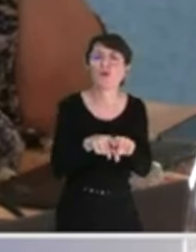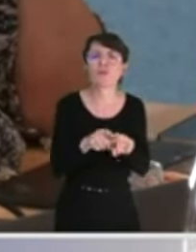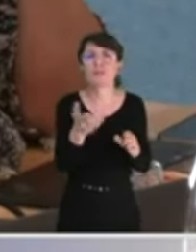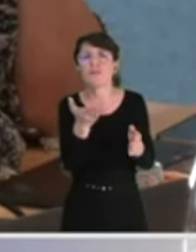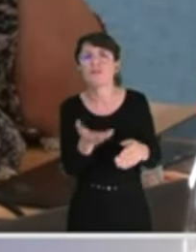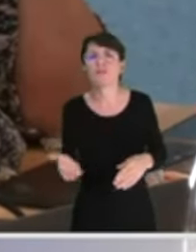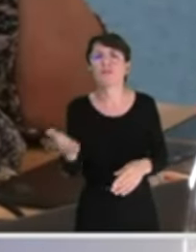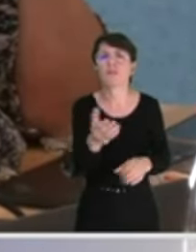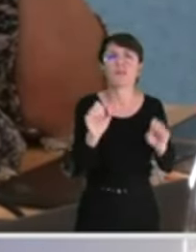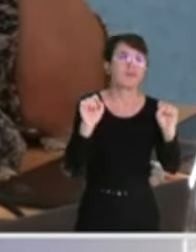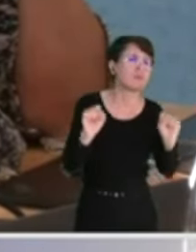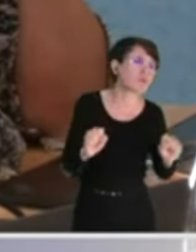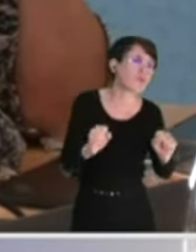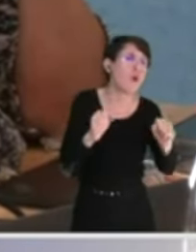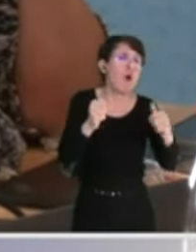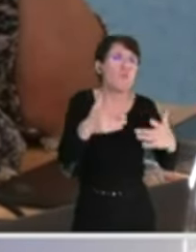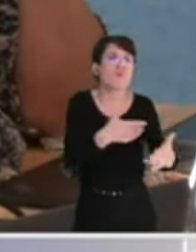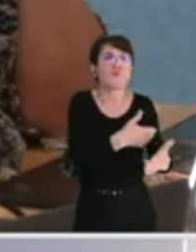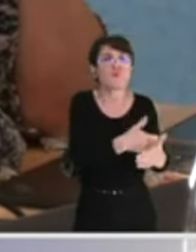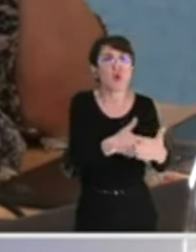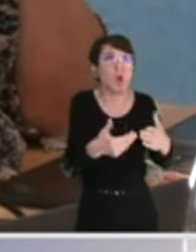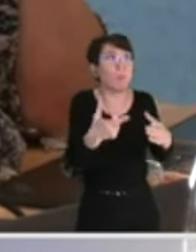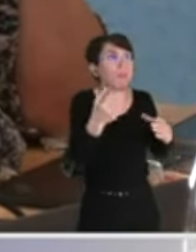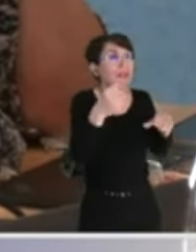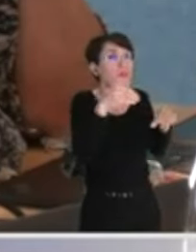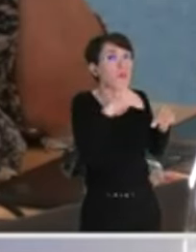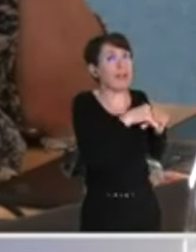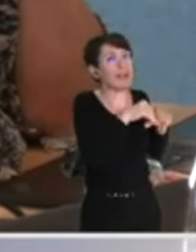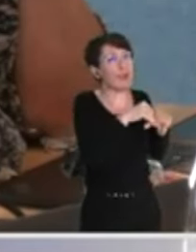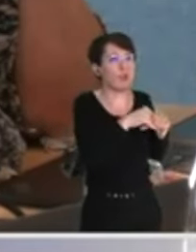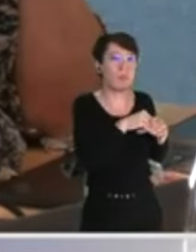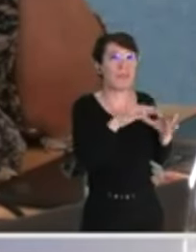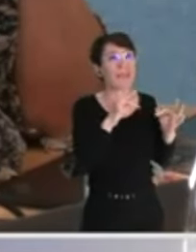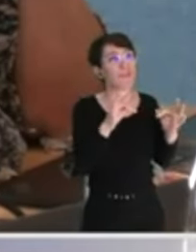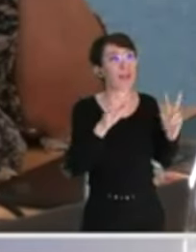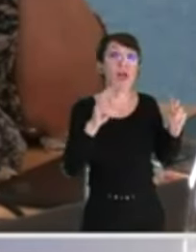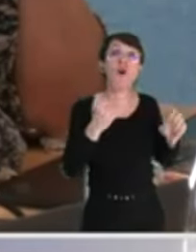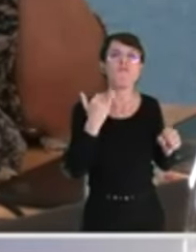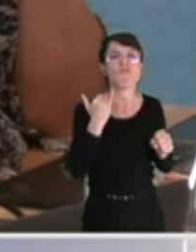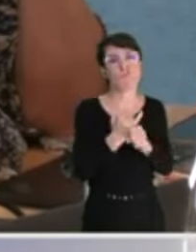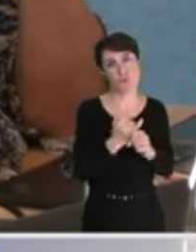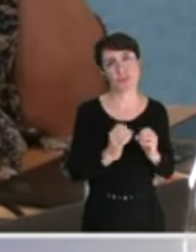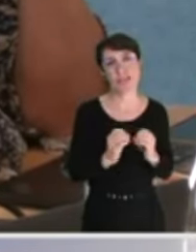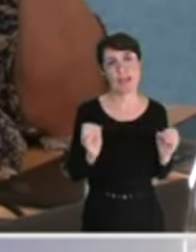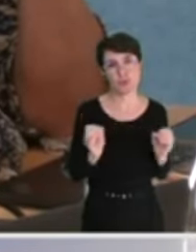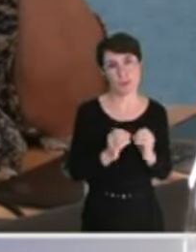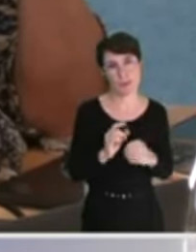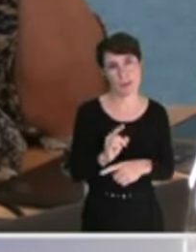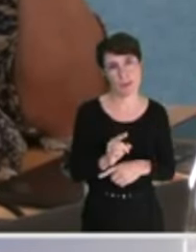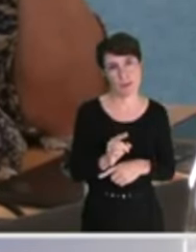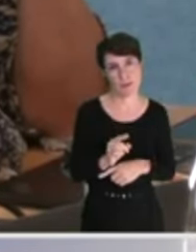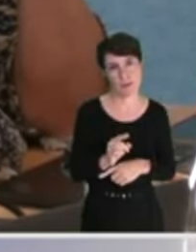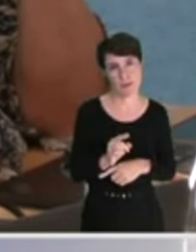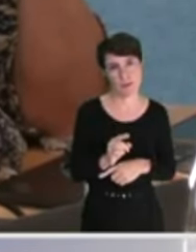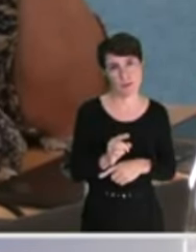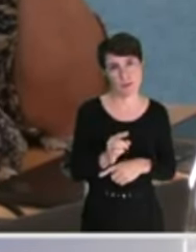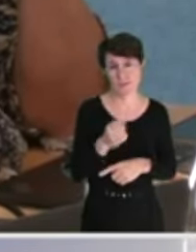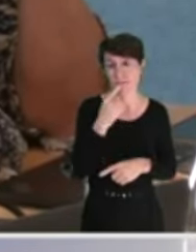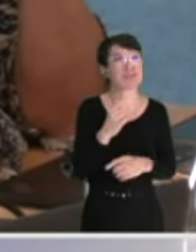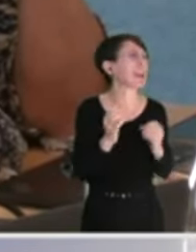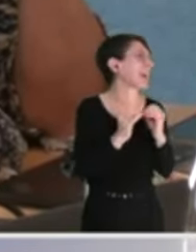sur certaines fausses gratuités. On va voir combien ça coûte par rapport au nombre de bénéficiaires.